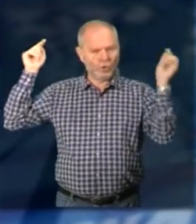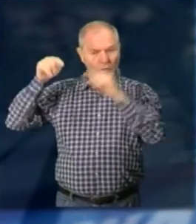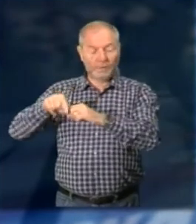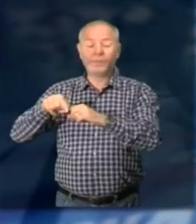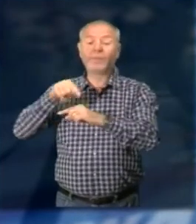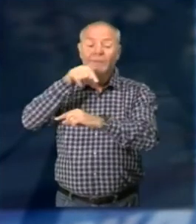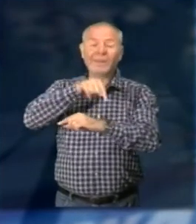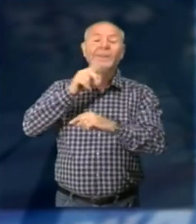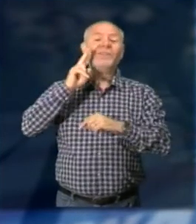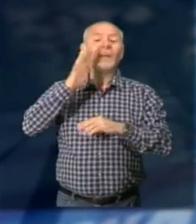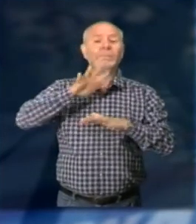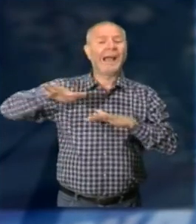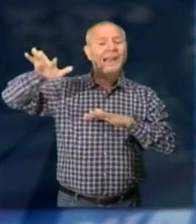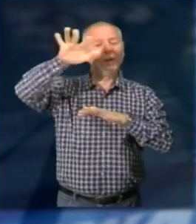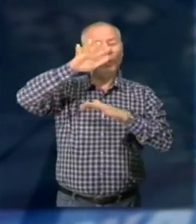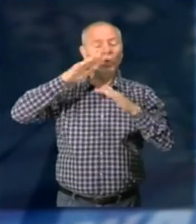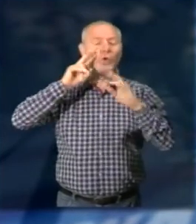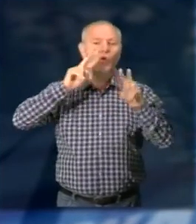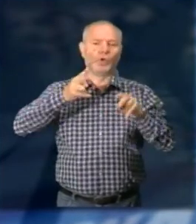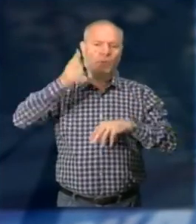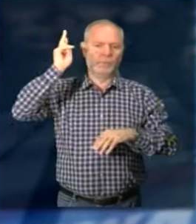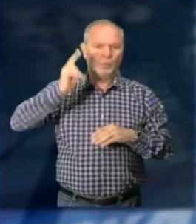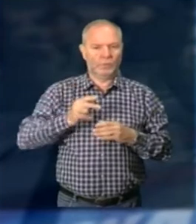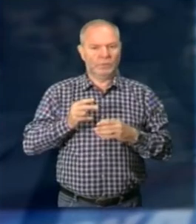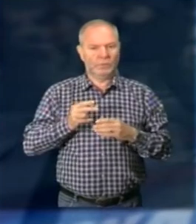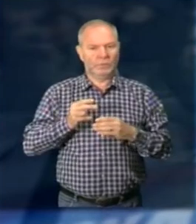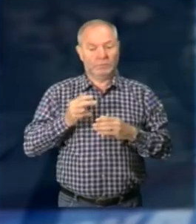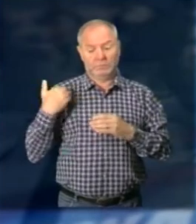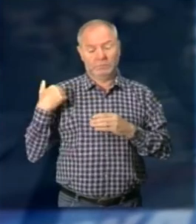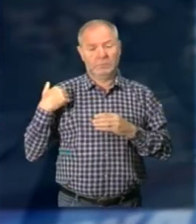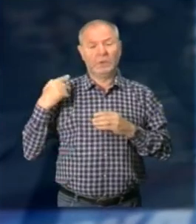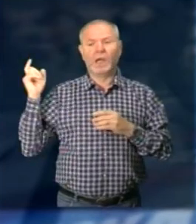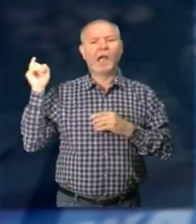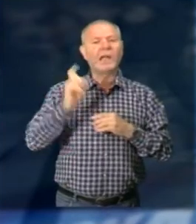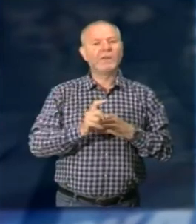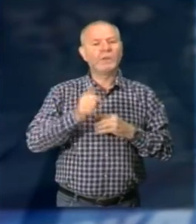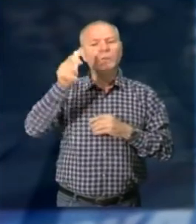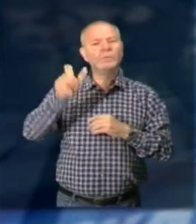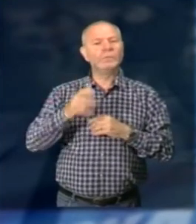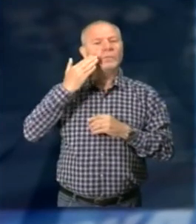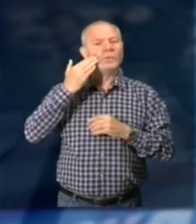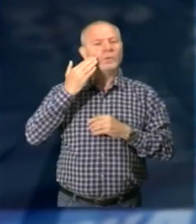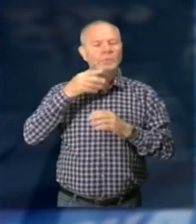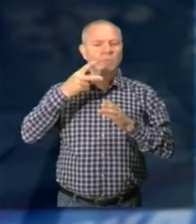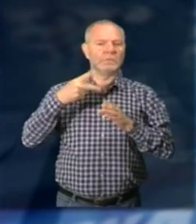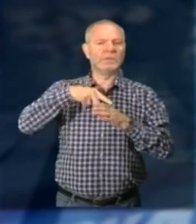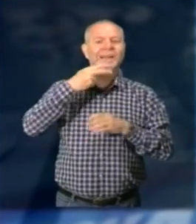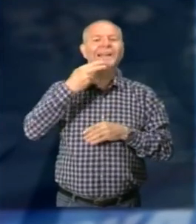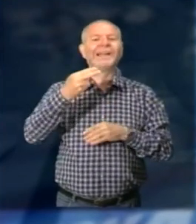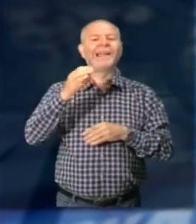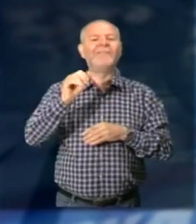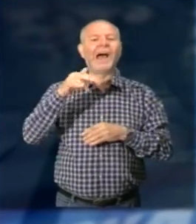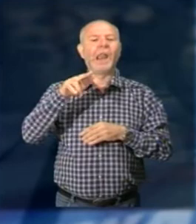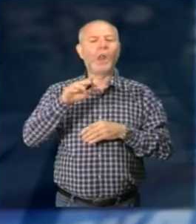Ossolo e Verbano subiranno più verifiche Nei giorni scorsi è stato domodosso la Raffaele Cavallo Che comanda la zona Piemonte,